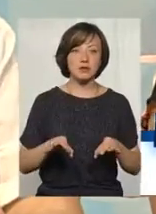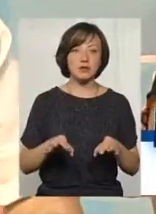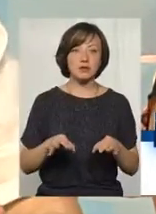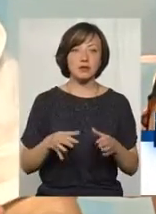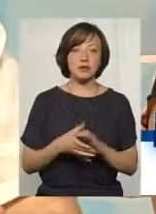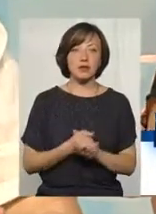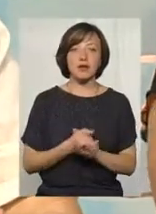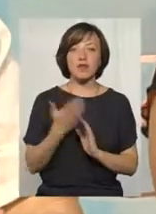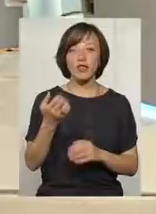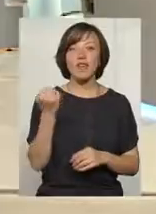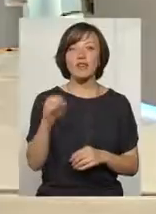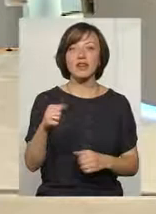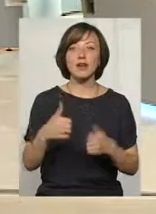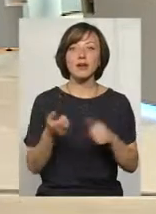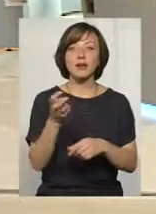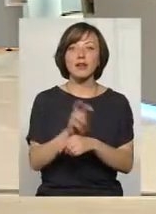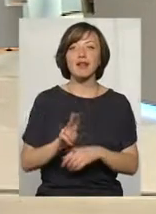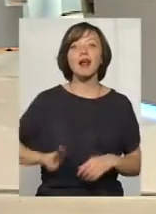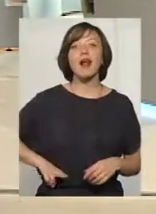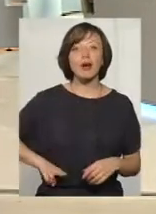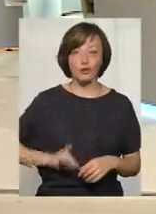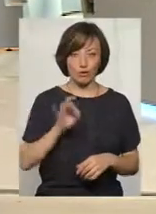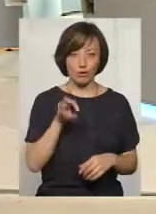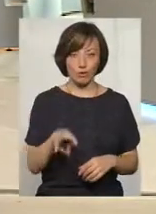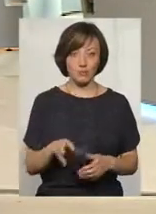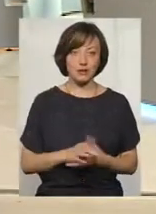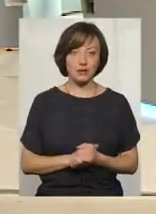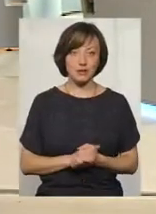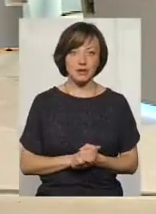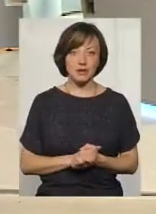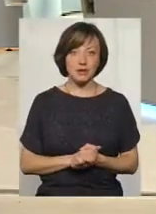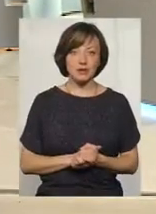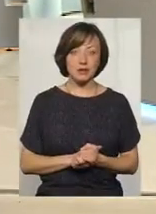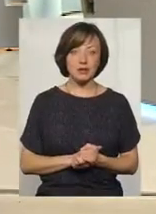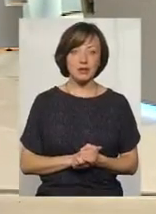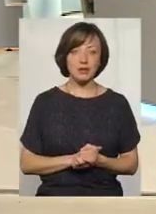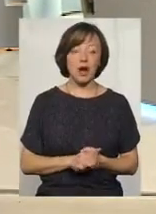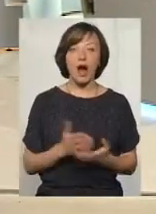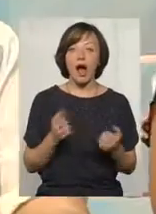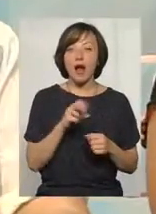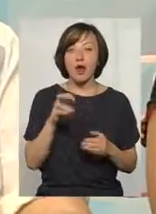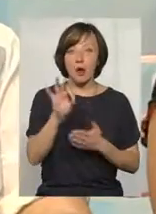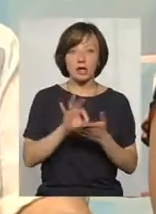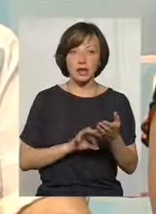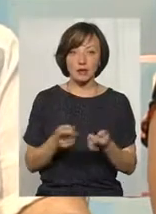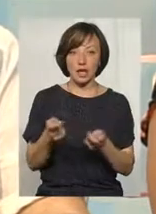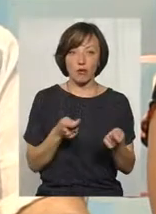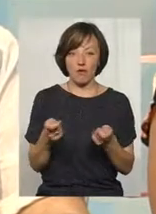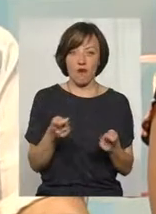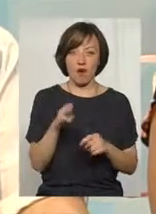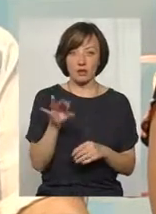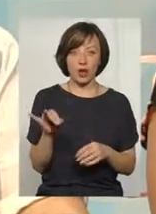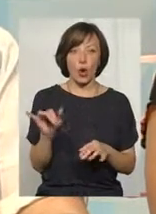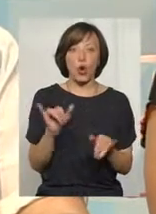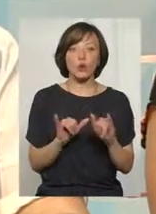конкурс, пані Надія, вибачте, я переб'ю, вона прийде в музей директором. Ну, от, от, власне, розумієте, але одразу і одразу керувати, розумієте,